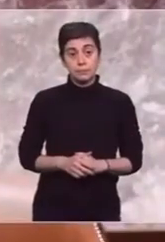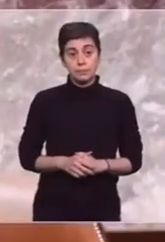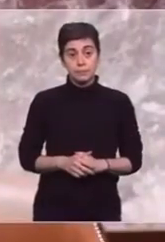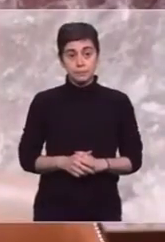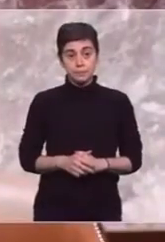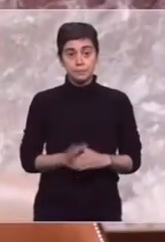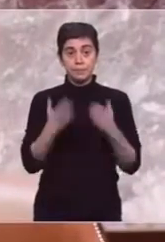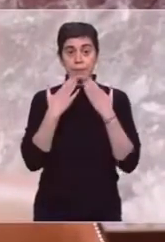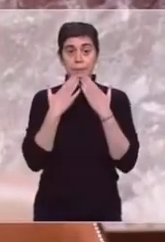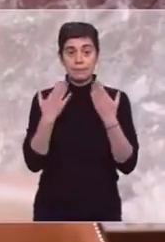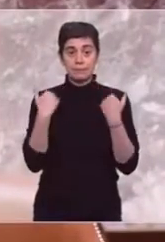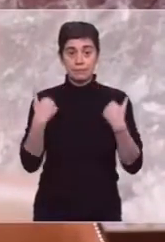Merci, Madame la Ministre. Merci. Merci.